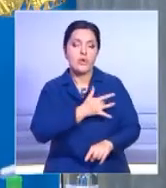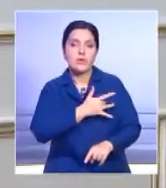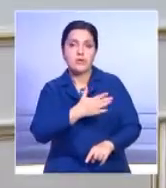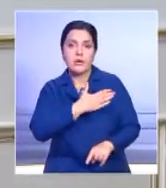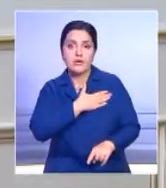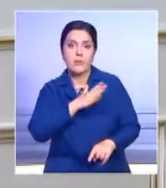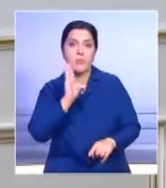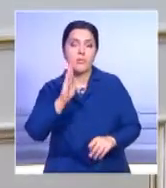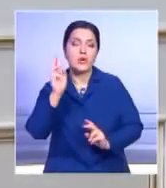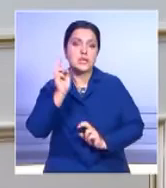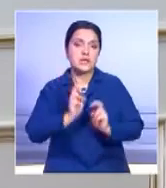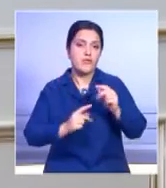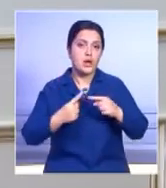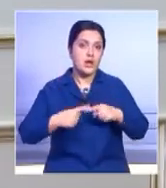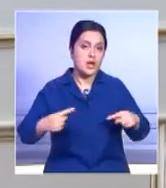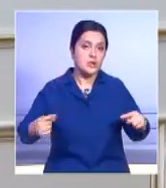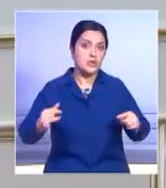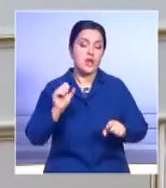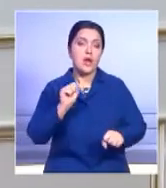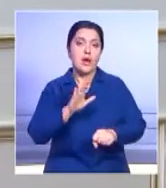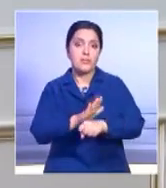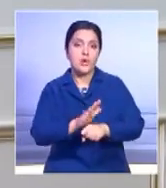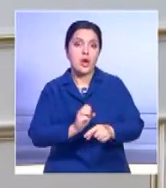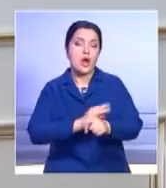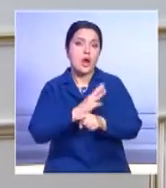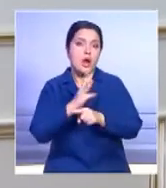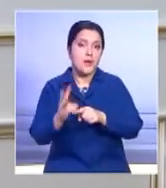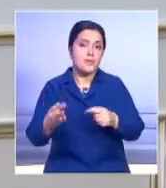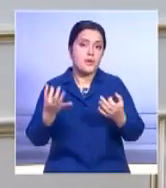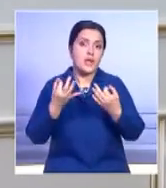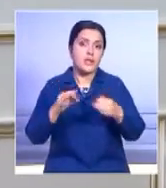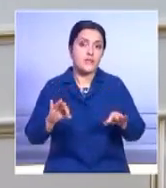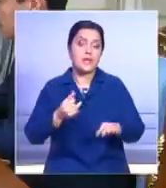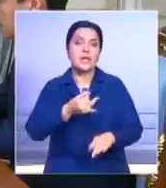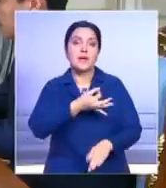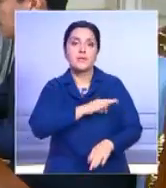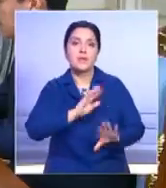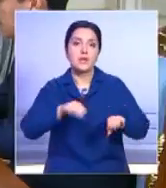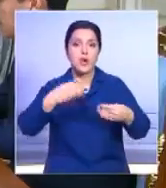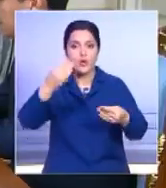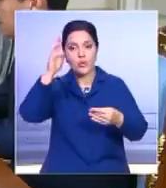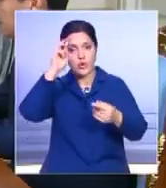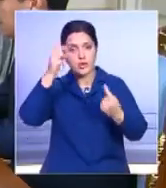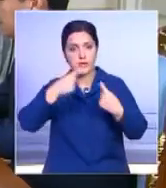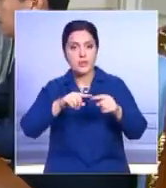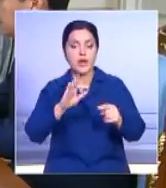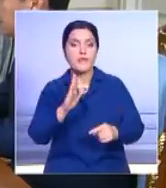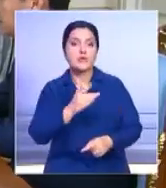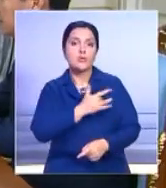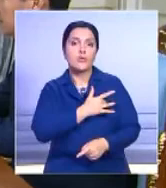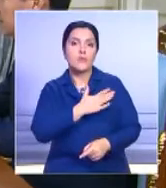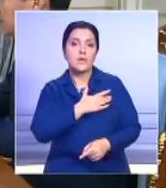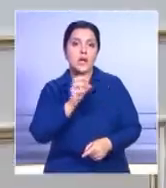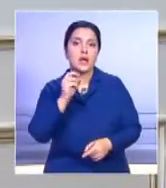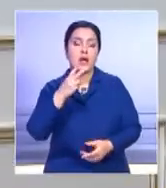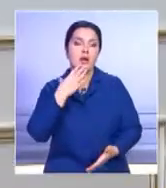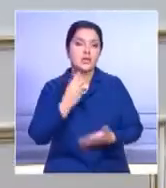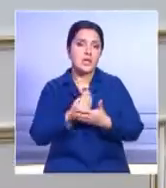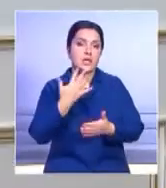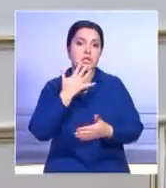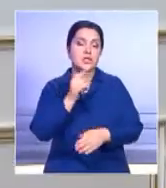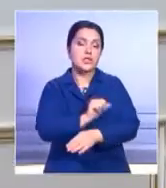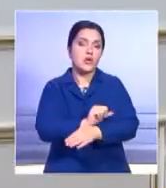приватизации. Президент поручил обеспечить максимальную прозрачность и эффективность предоставления гособъектов в собственность